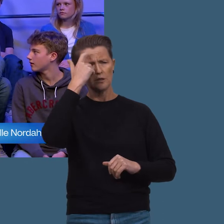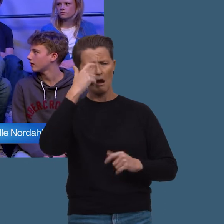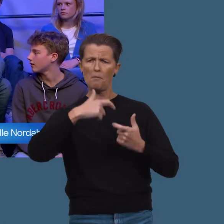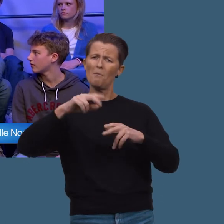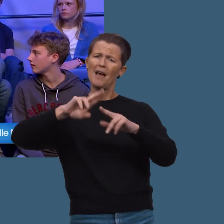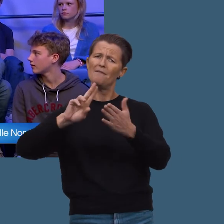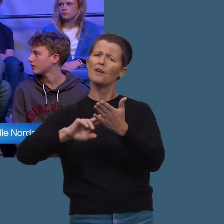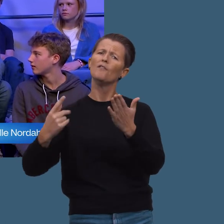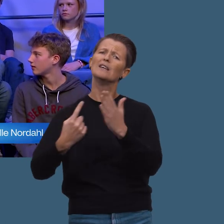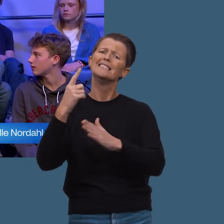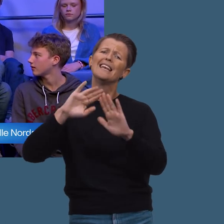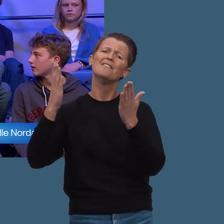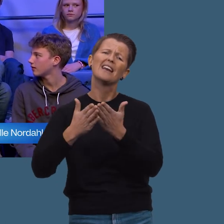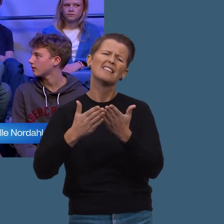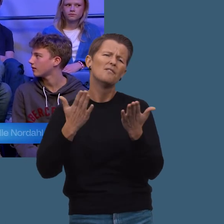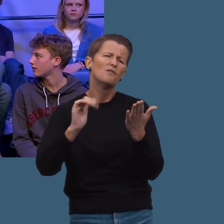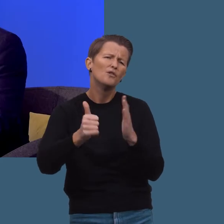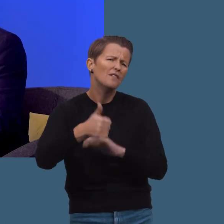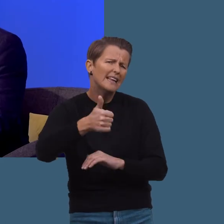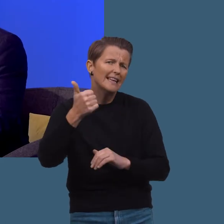kunnskap om FN og det som skjer i verden?